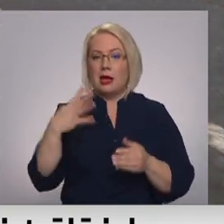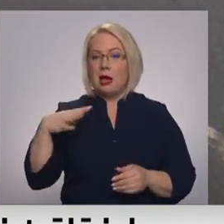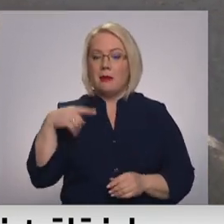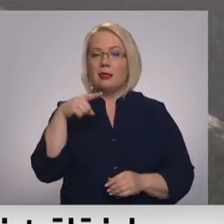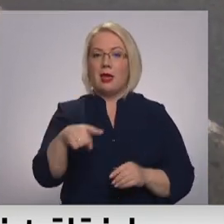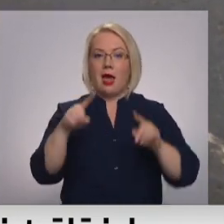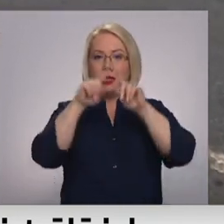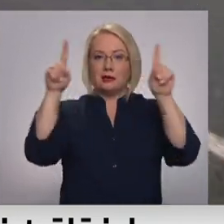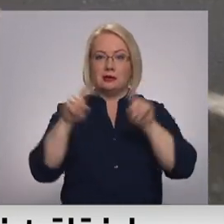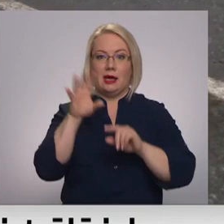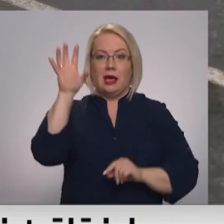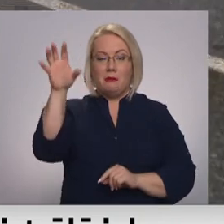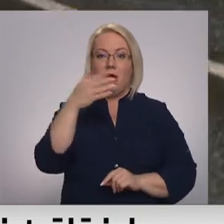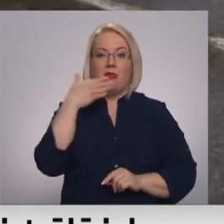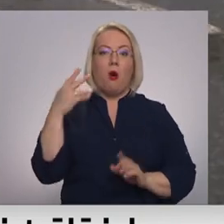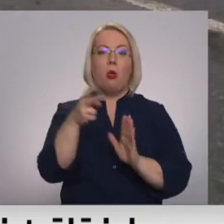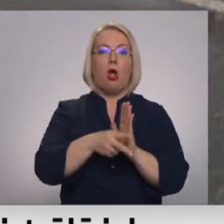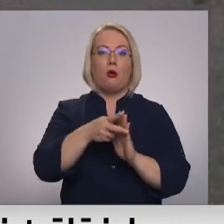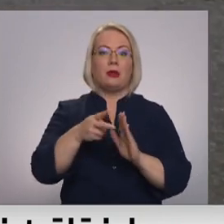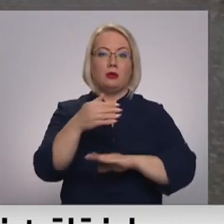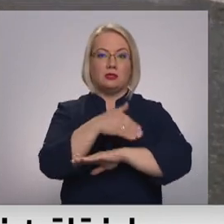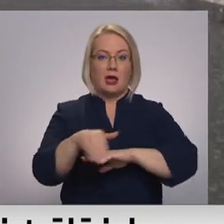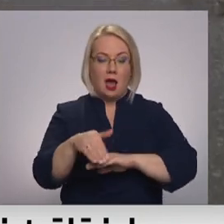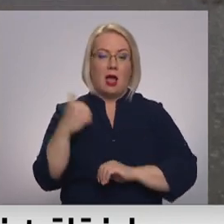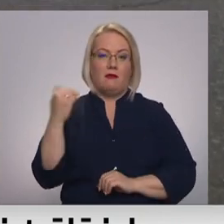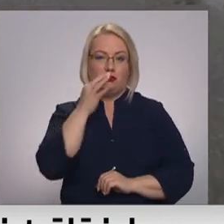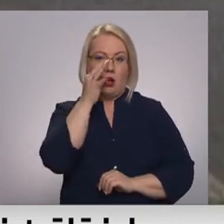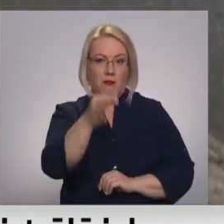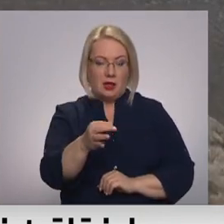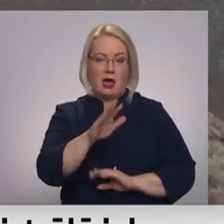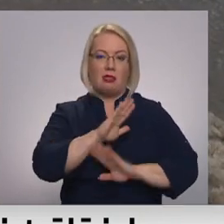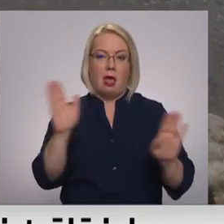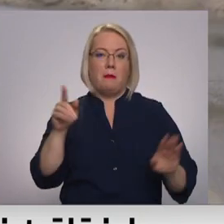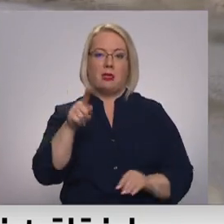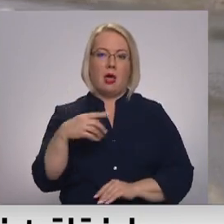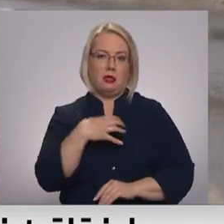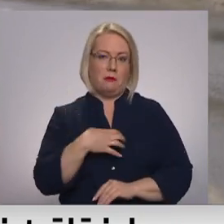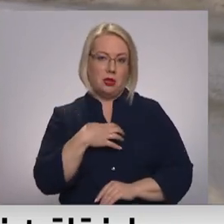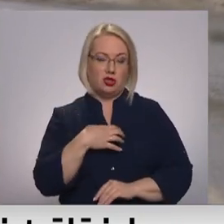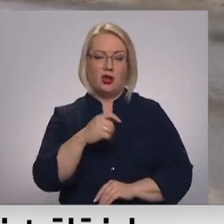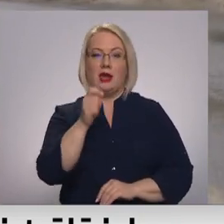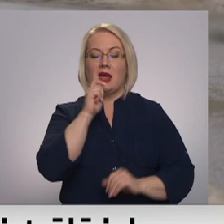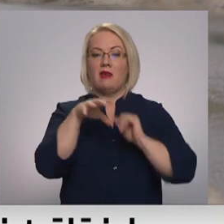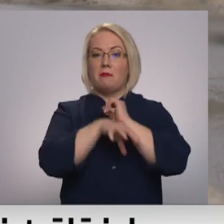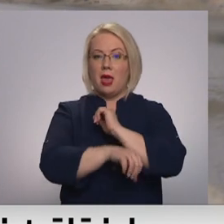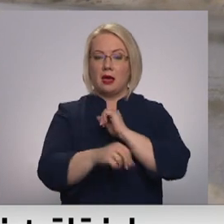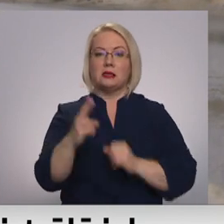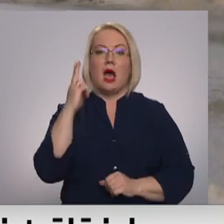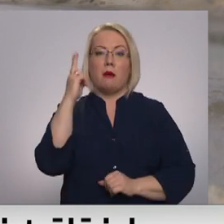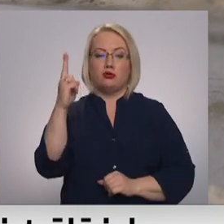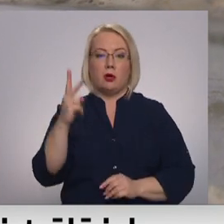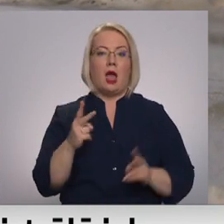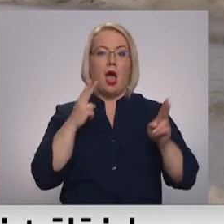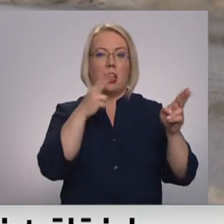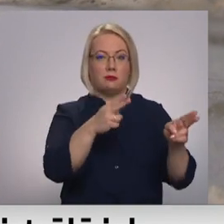aizvien nav izvietotas lokomatīvas ielā, Vaivots atbildēja, ka nebija tādas nepieciešamības. Intervijas beigās viņš apsolīja aizpraukt